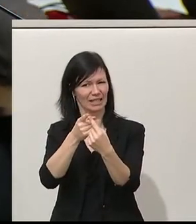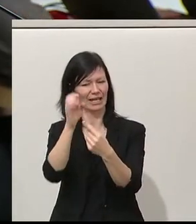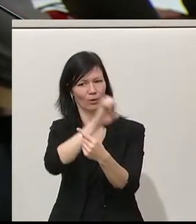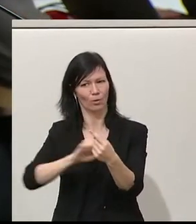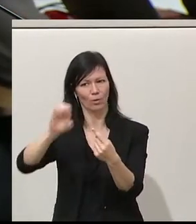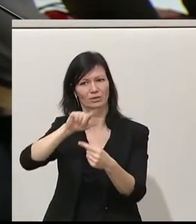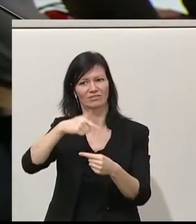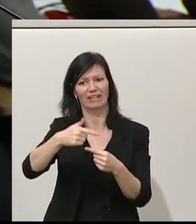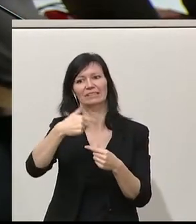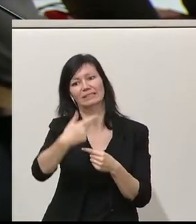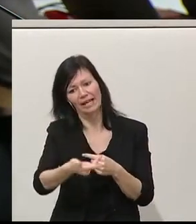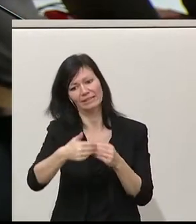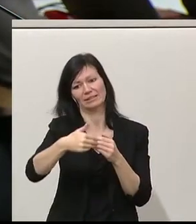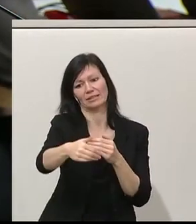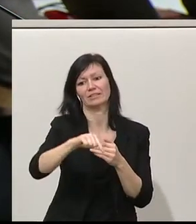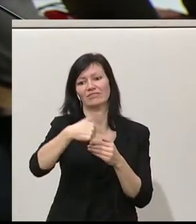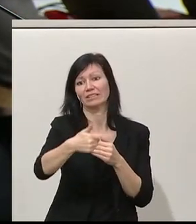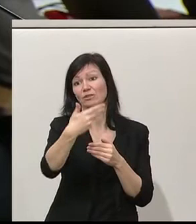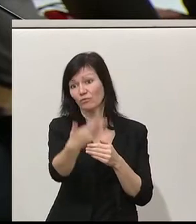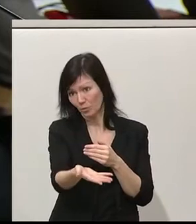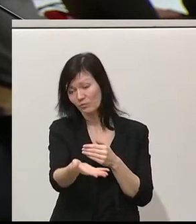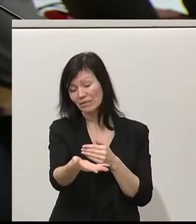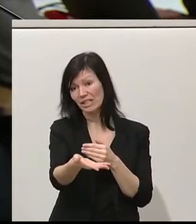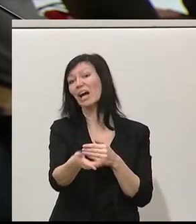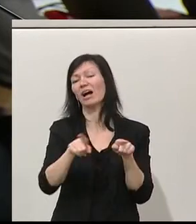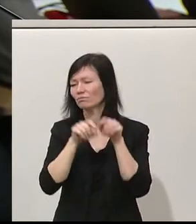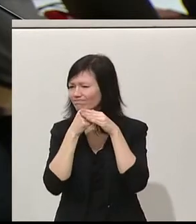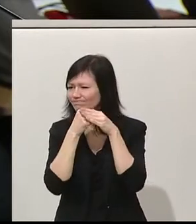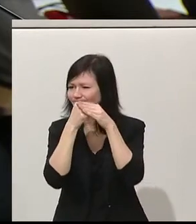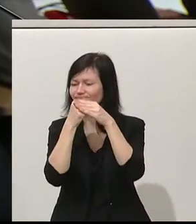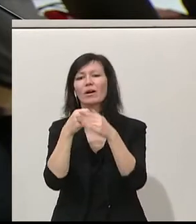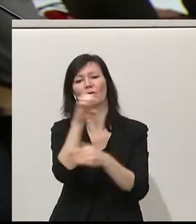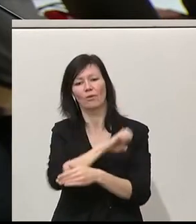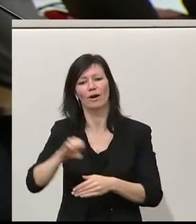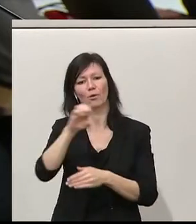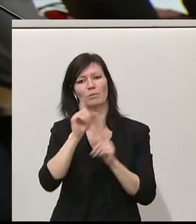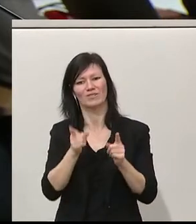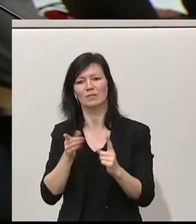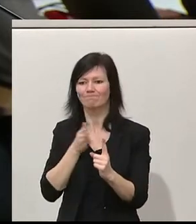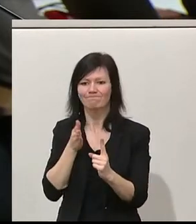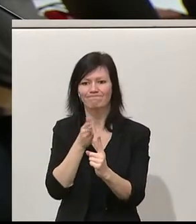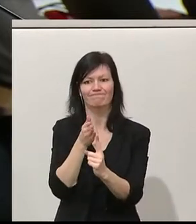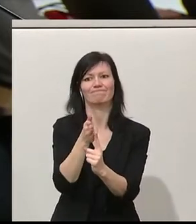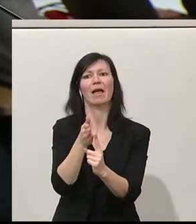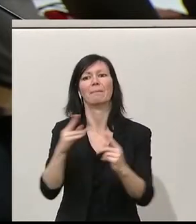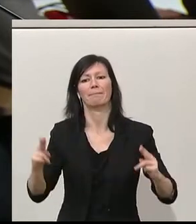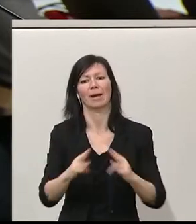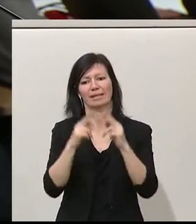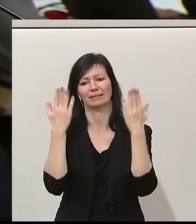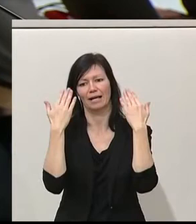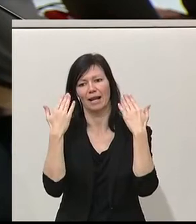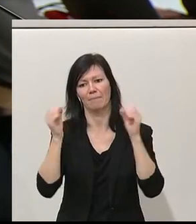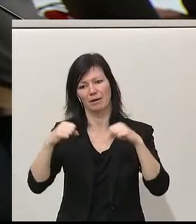2050 unterstützen, um Europa auf einen Kurs Richtung Erfüllung des Pariser Klimaabkommens zu bekommen.